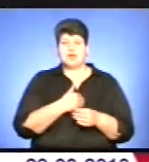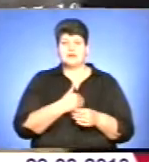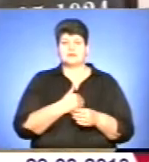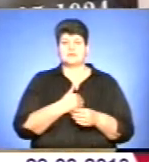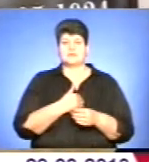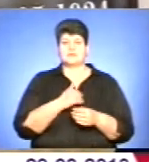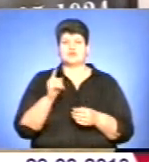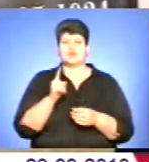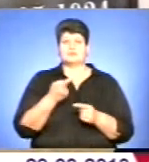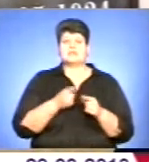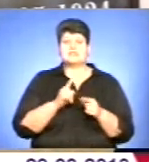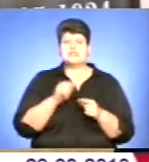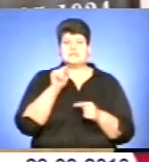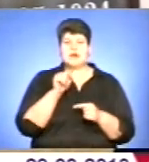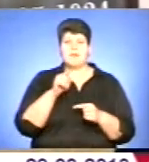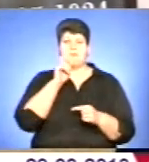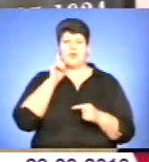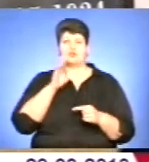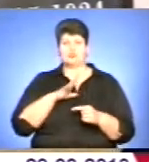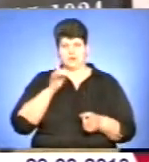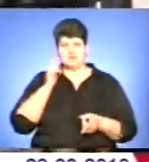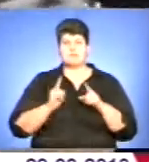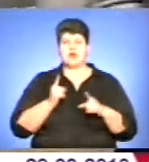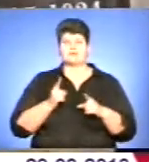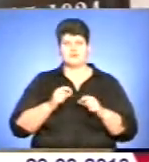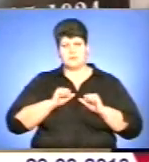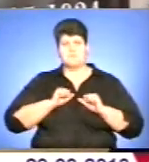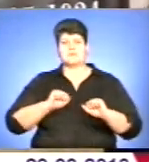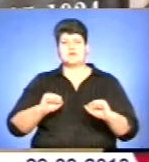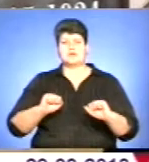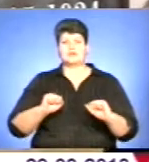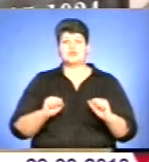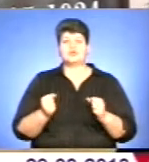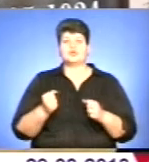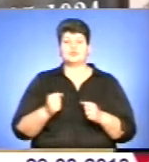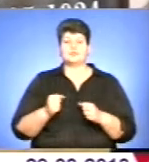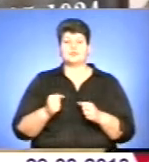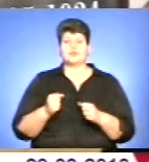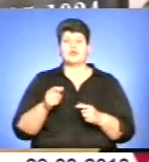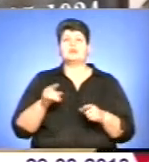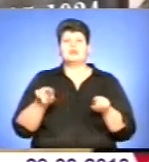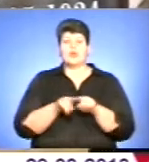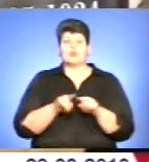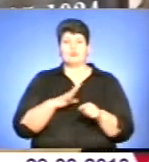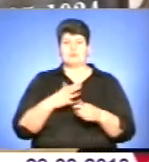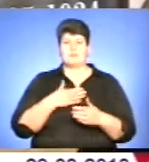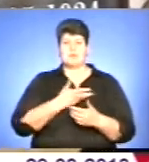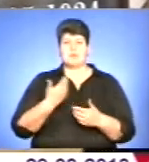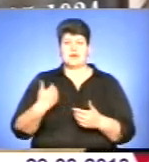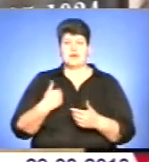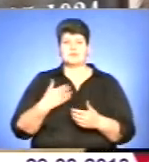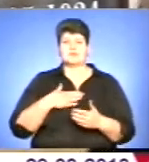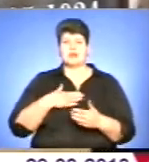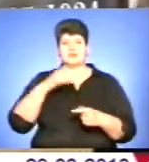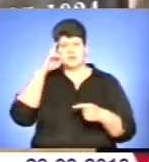щоб ця молодь була справжньою, паттеотичною такою, як були ми, як наші